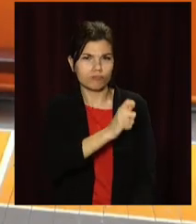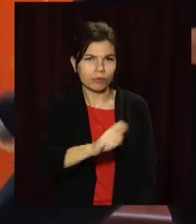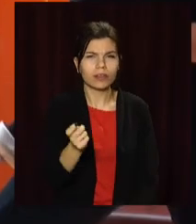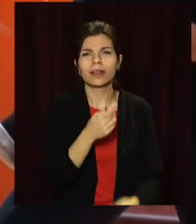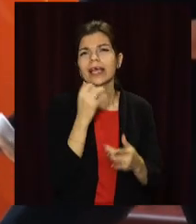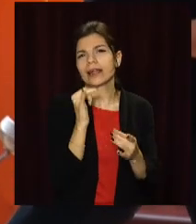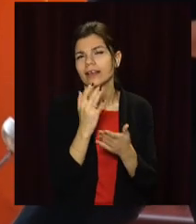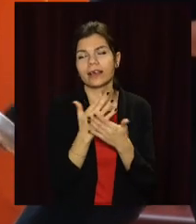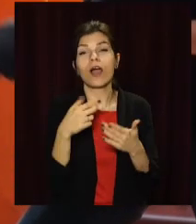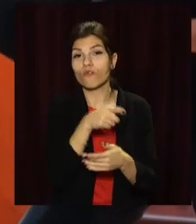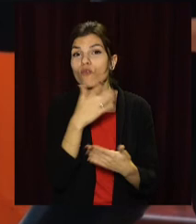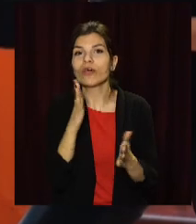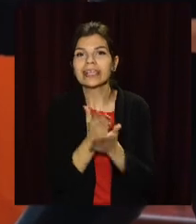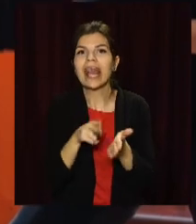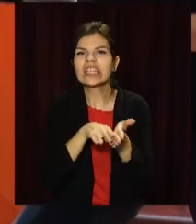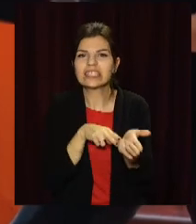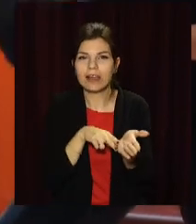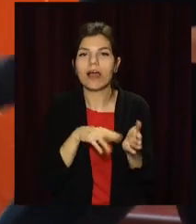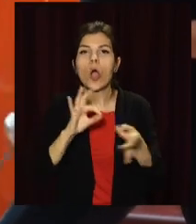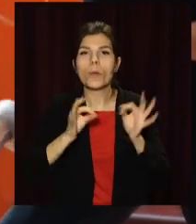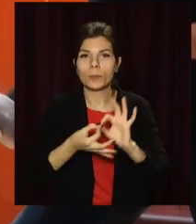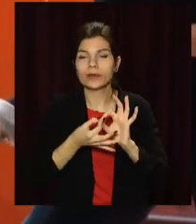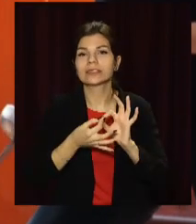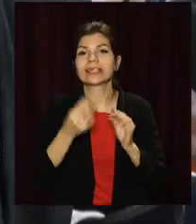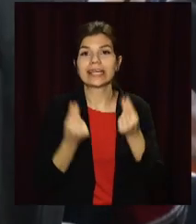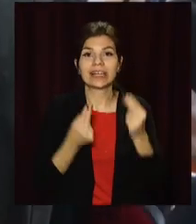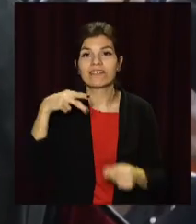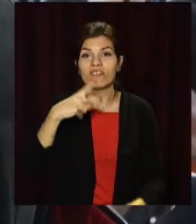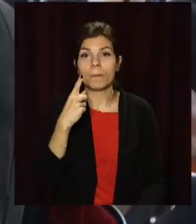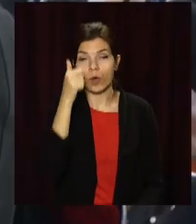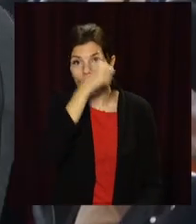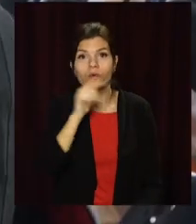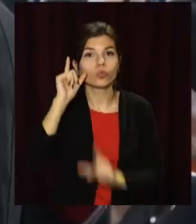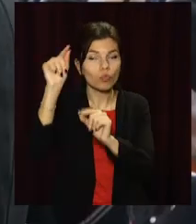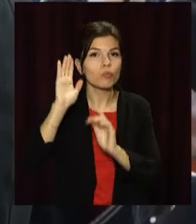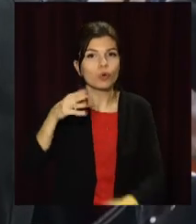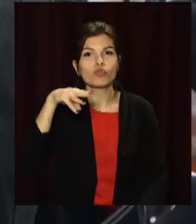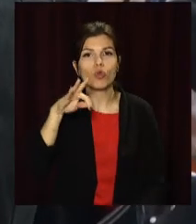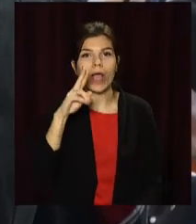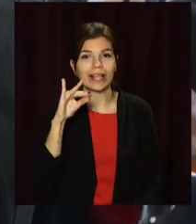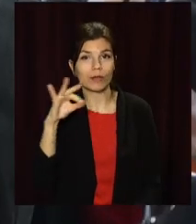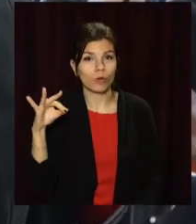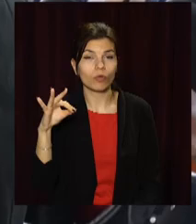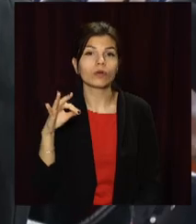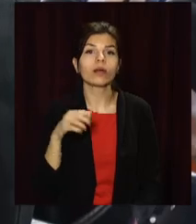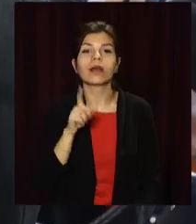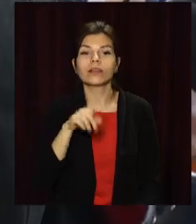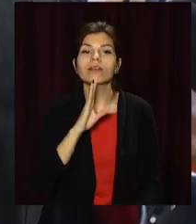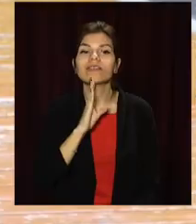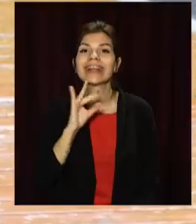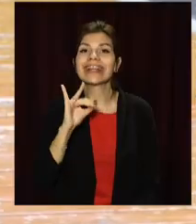Кохан. Вони вже мають ліцензію на Олімпійські ігри 2021 року в Токіо. У списку стипендіатів також Ілона